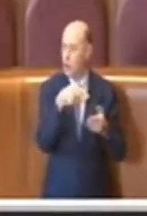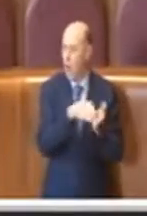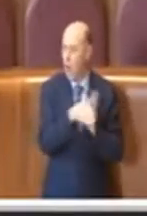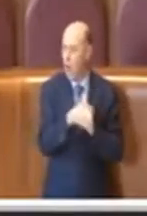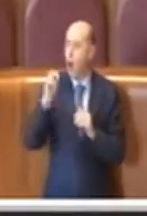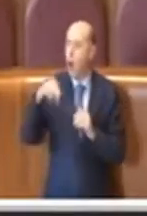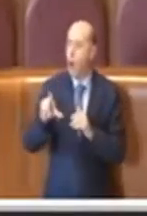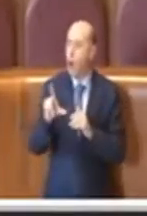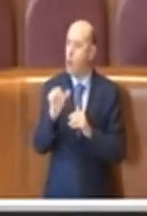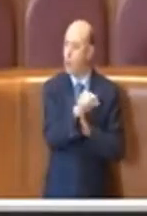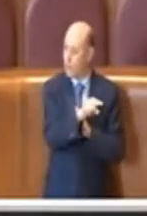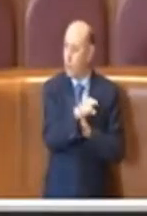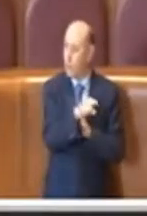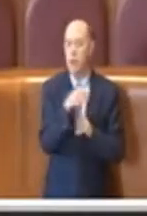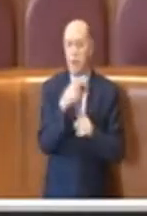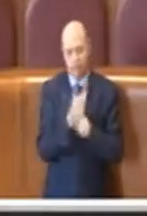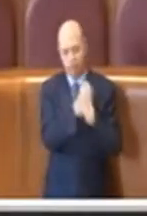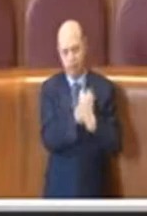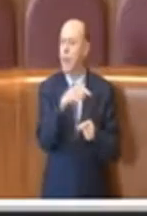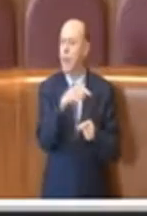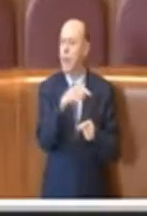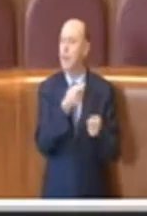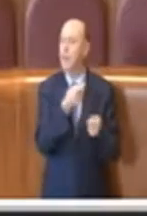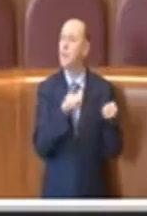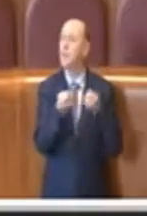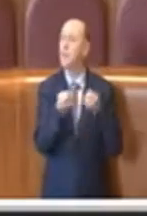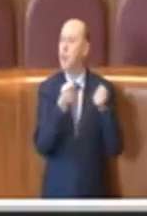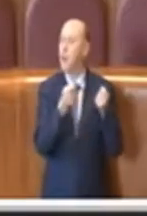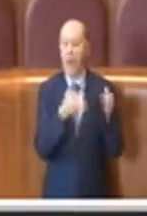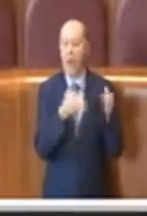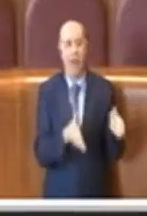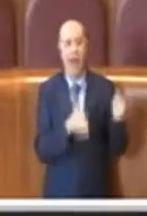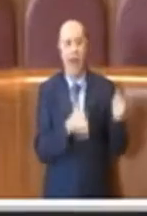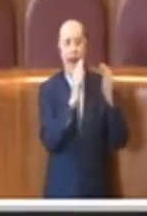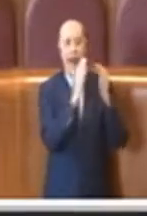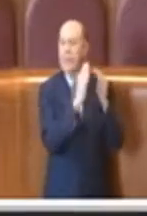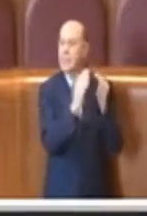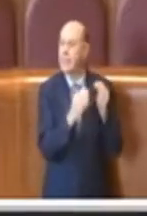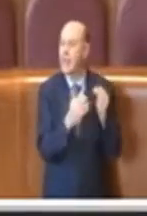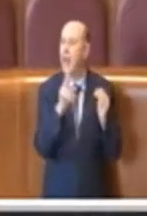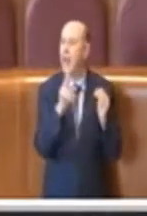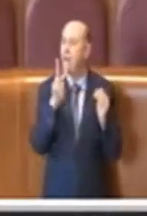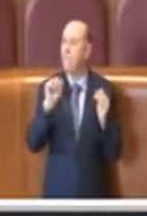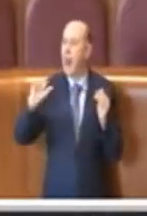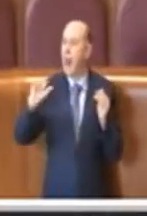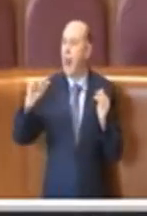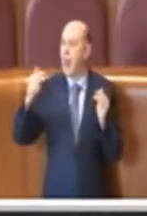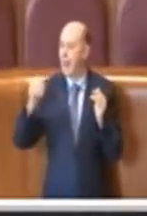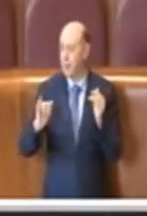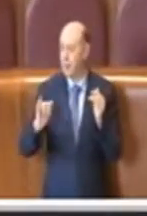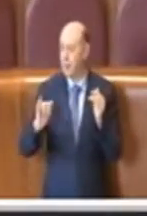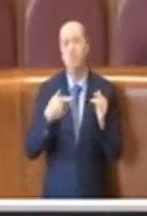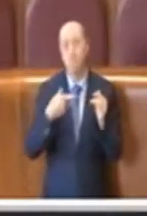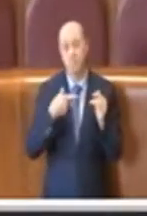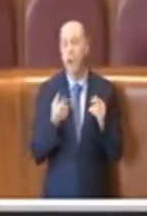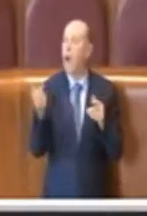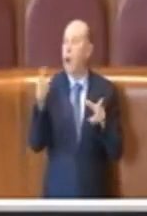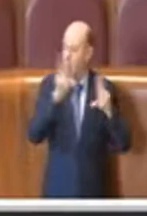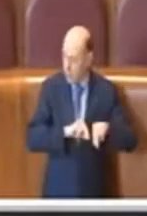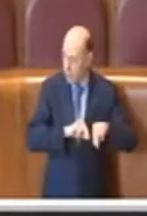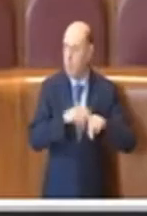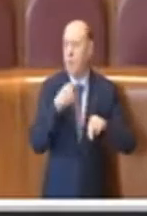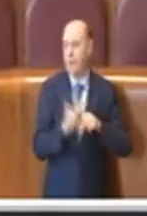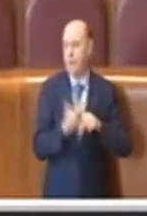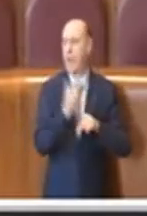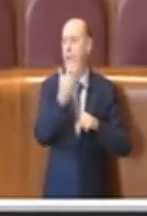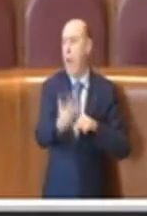gestione lo spazio della Casina dei Vallati per altri tre anni. Una soluzione temporanea